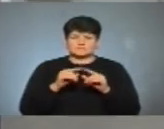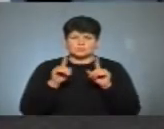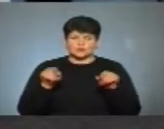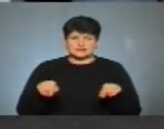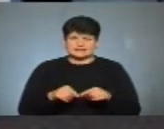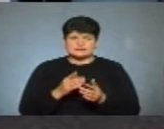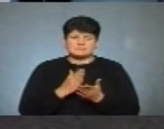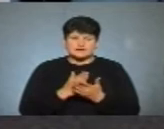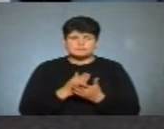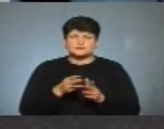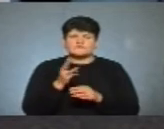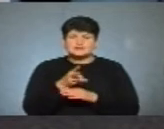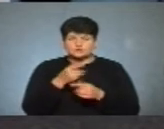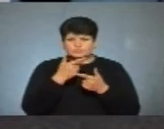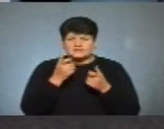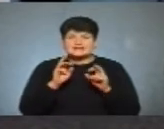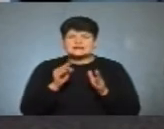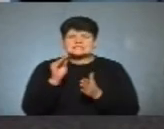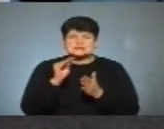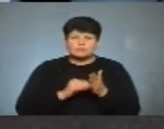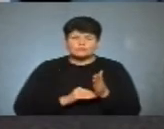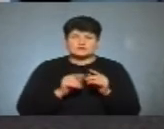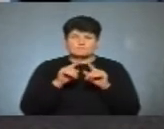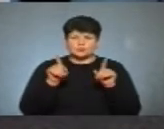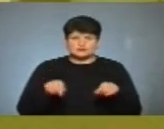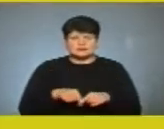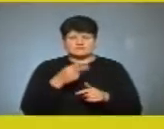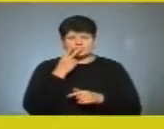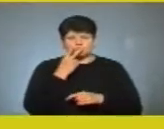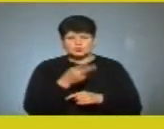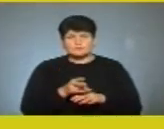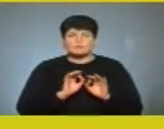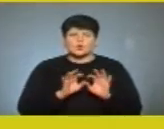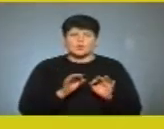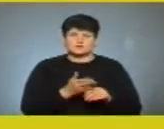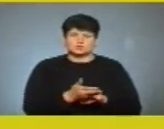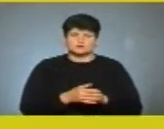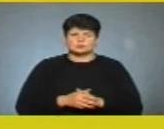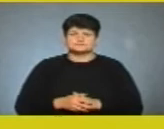маємо відеоінформацію про те, як заповнити бюлетень. Давайте подивимось і прокоментуємо.